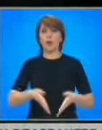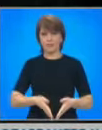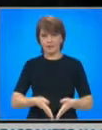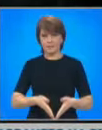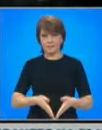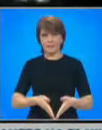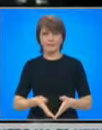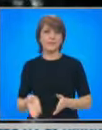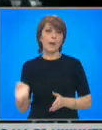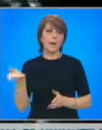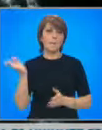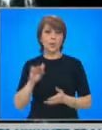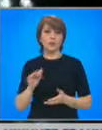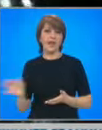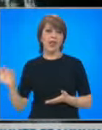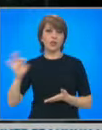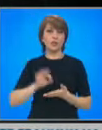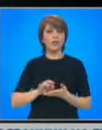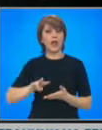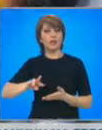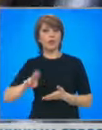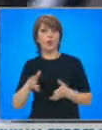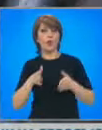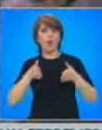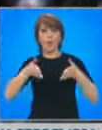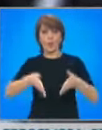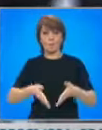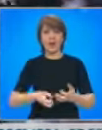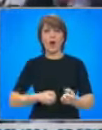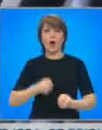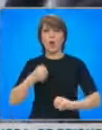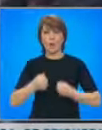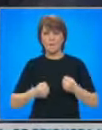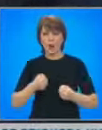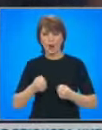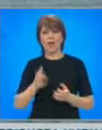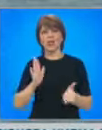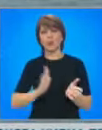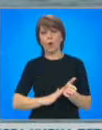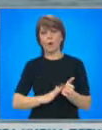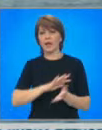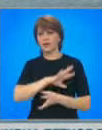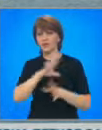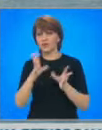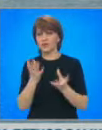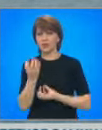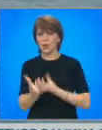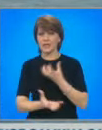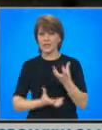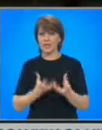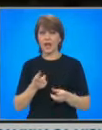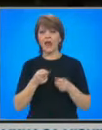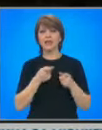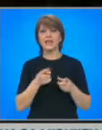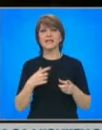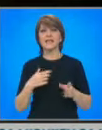в кораба. След това дойде друг кораб и не качи. Камионите и документите. Всичко изгорят. Спасените са настанени на